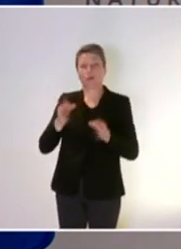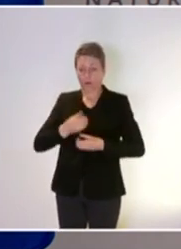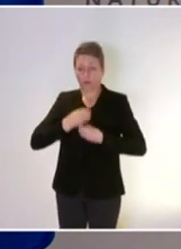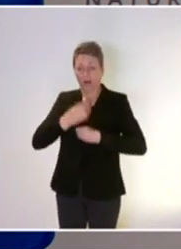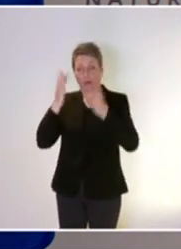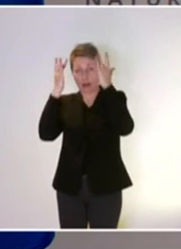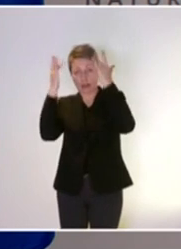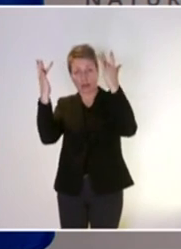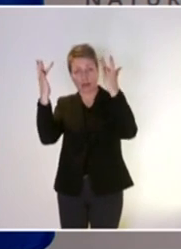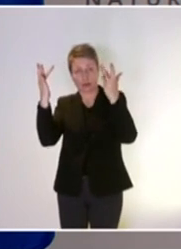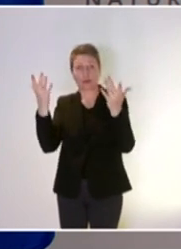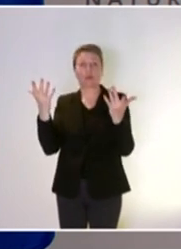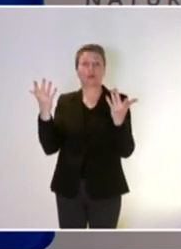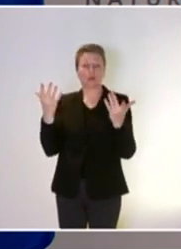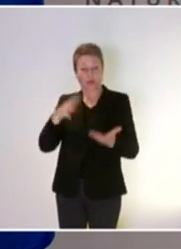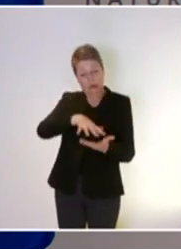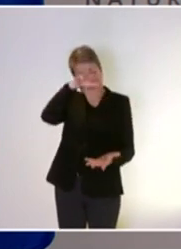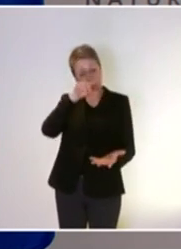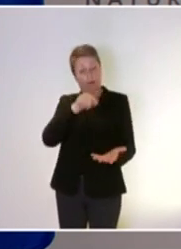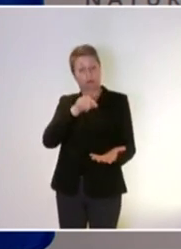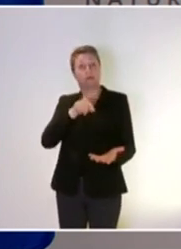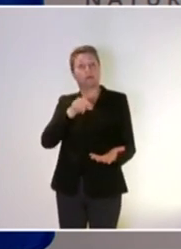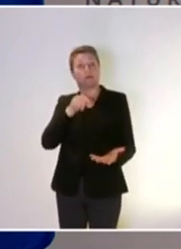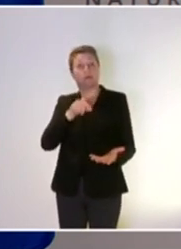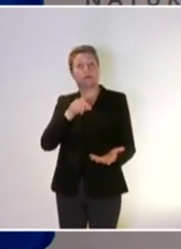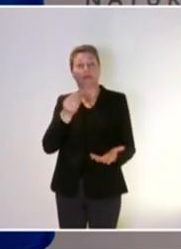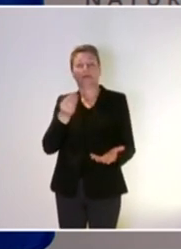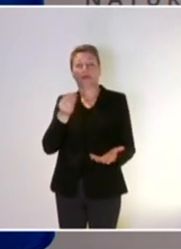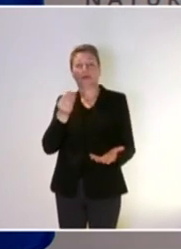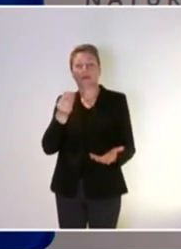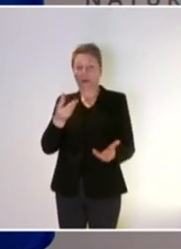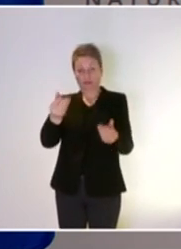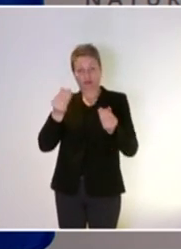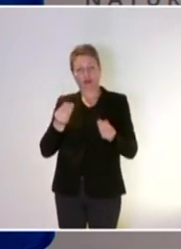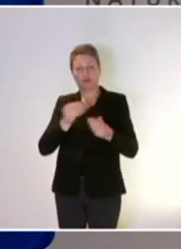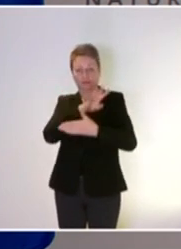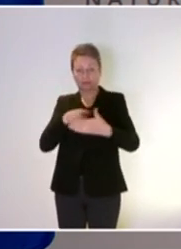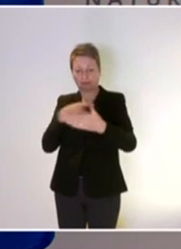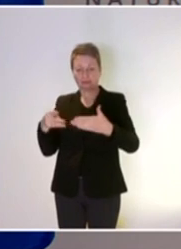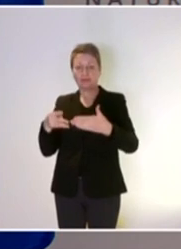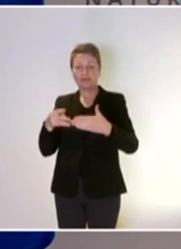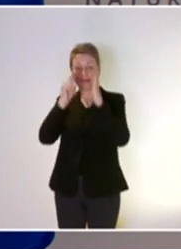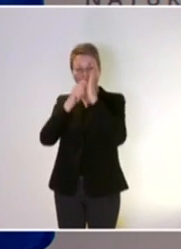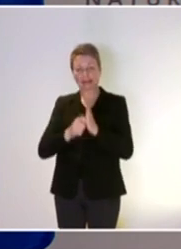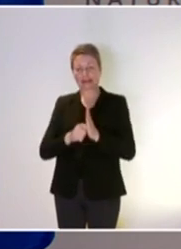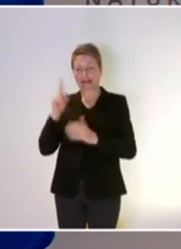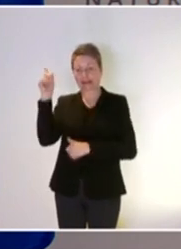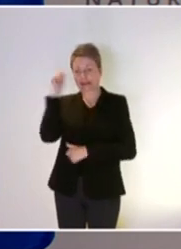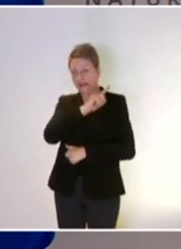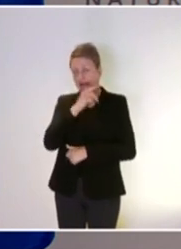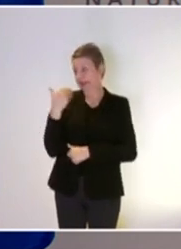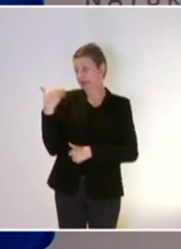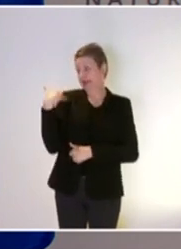'expériences qui effectivement nous a rendu le calendrier un petit peu difficile dans les dernières semaines,